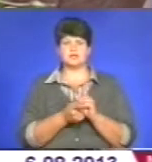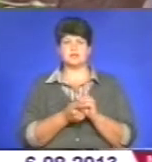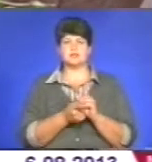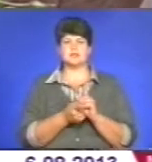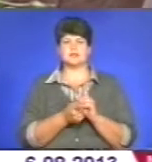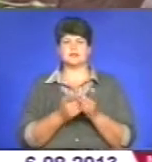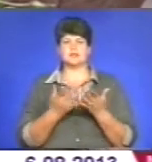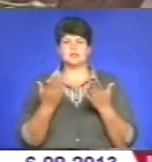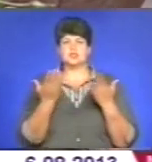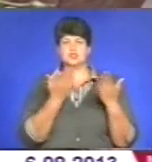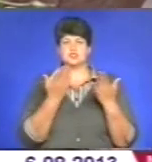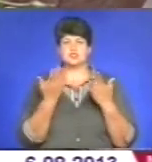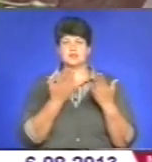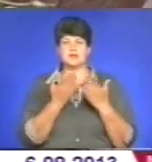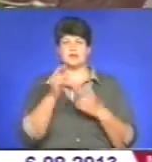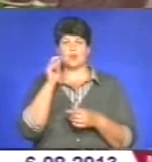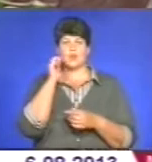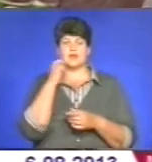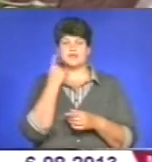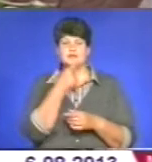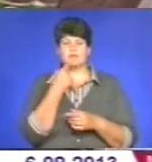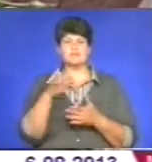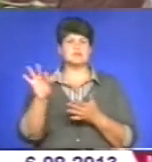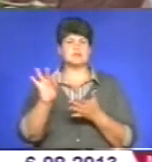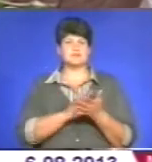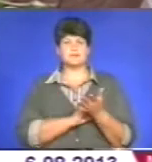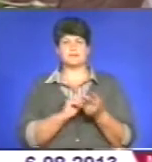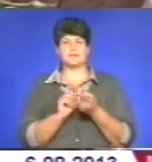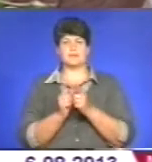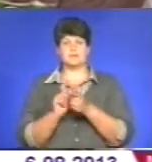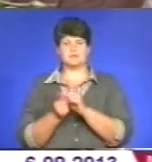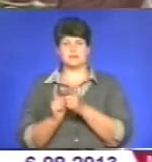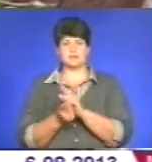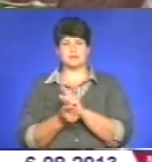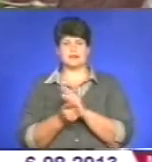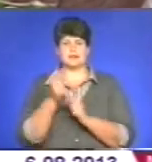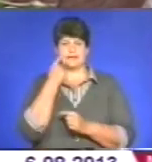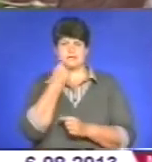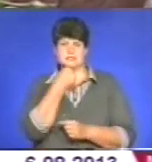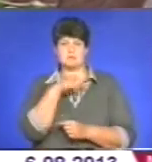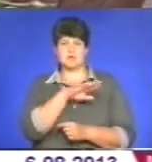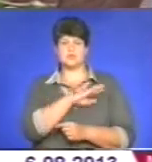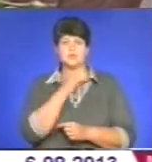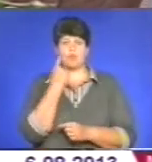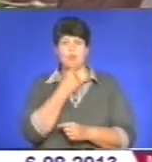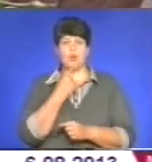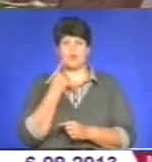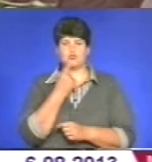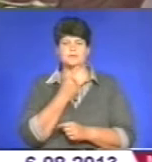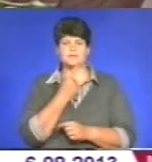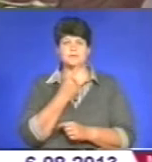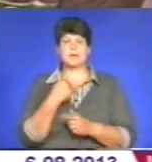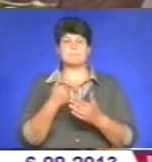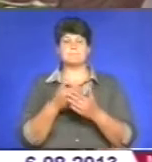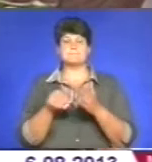читають на українській мові. І тут же перекладається на іспанську мову, під